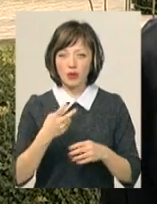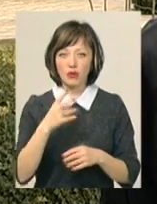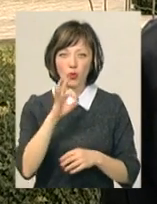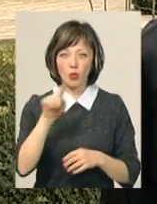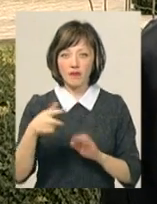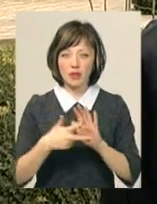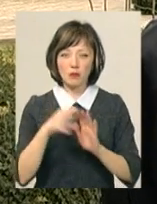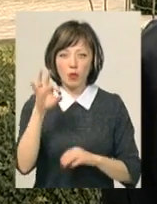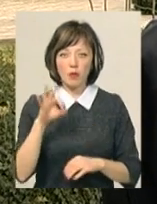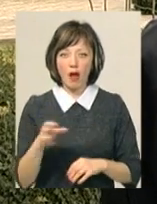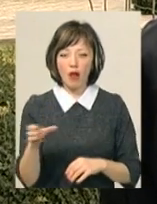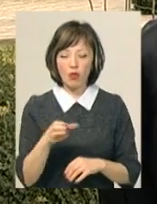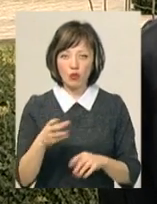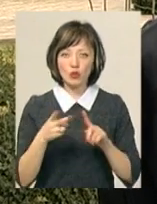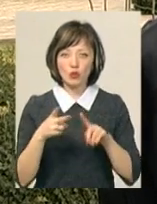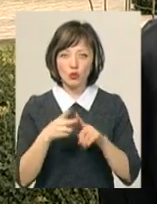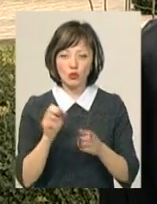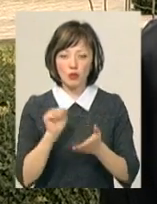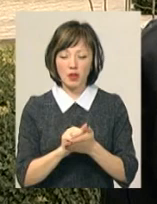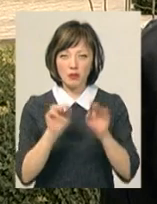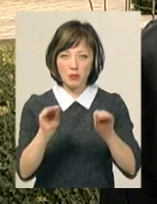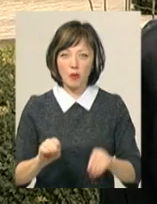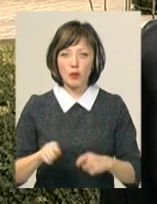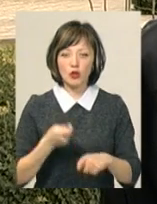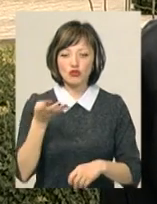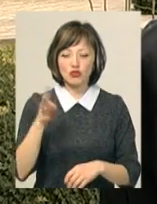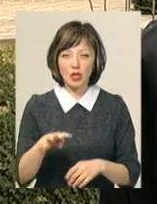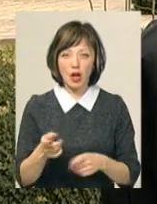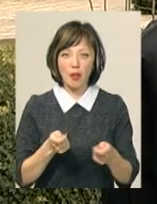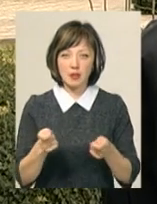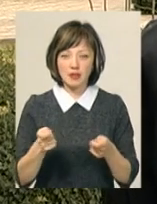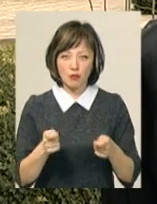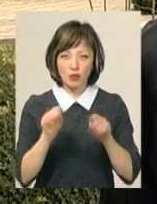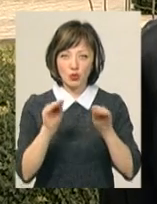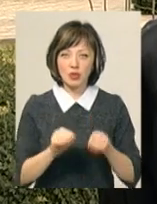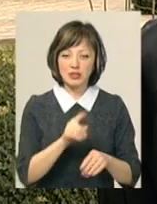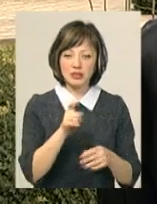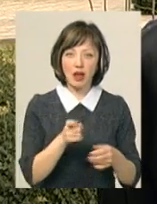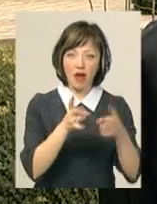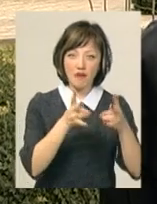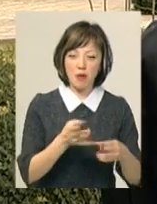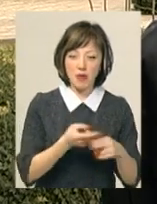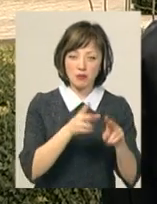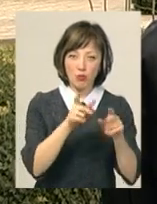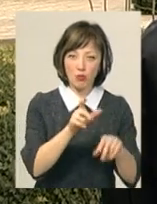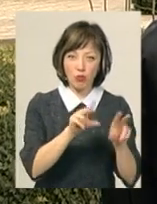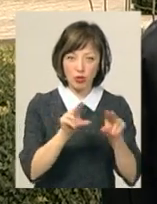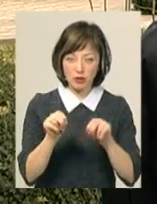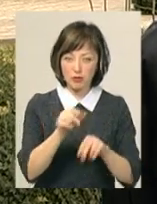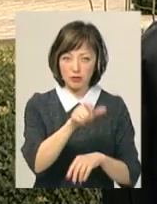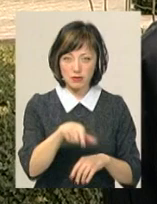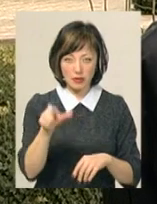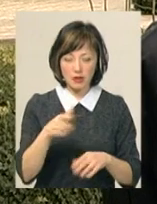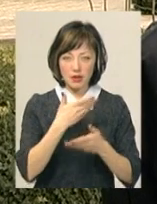патрульні задокументували факт правопорушення та склалили на водія 4 адмініститні матеріали. За ДТП безпотерпілих, за те, що водій знаходиться за